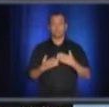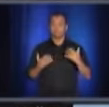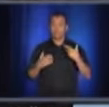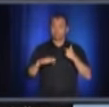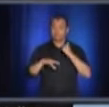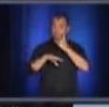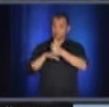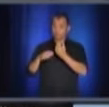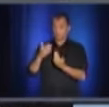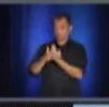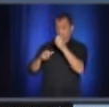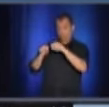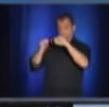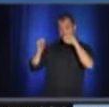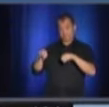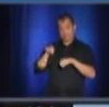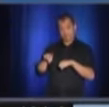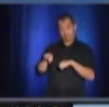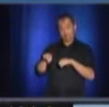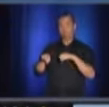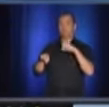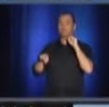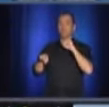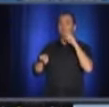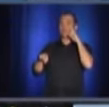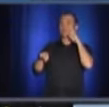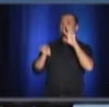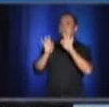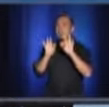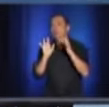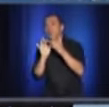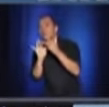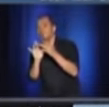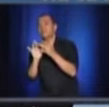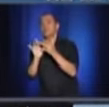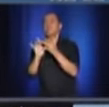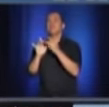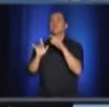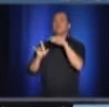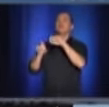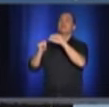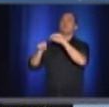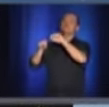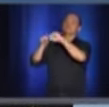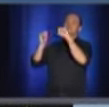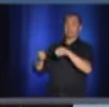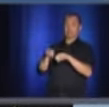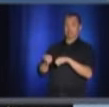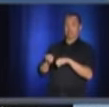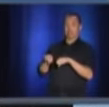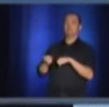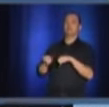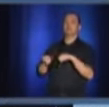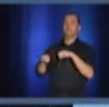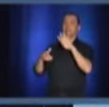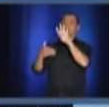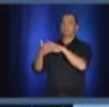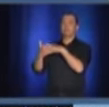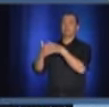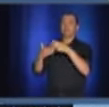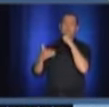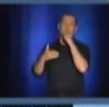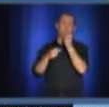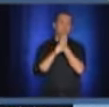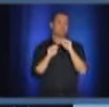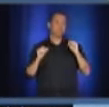'intégrer mieux l'investigation des cas et des contacts, on a eu certains... Certains tableaux ne sont pas disponibles actuellement le